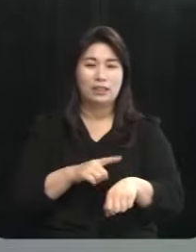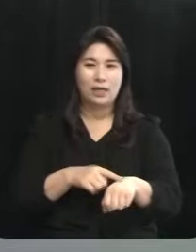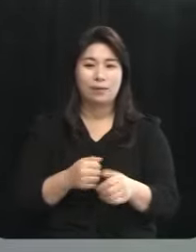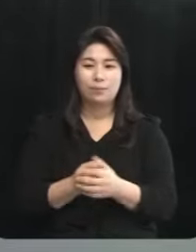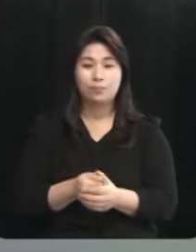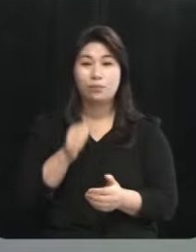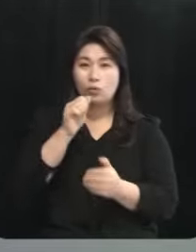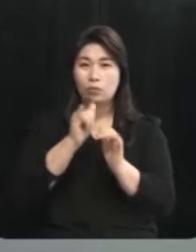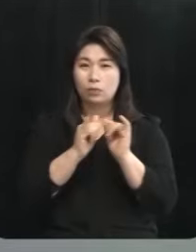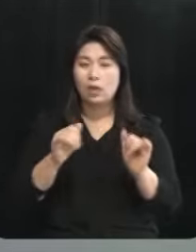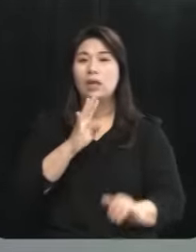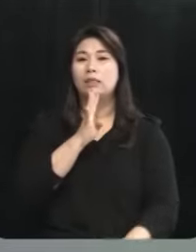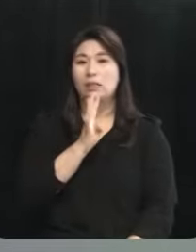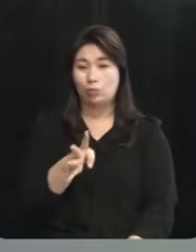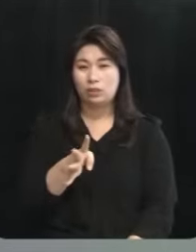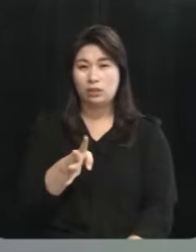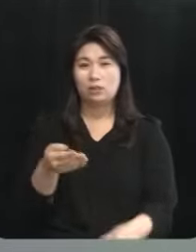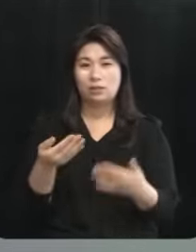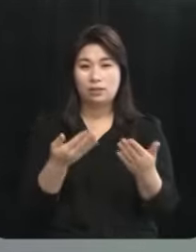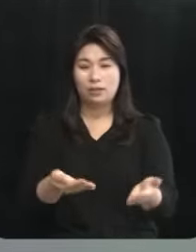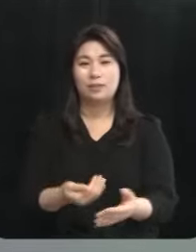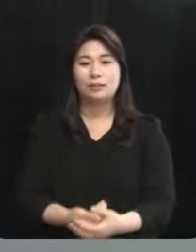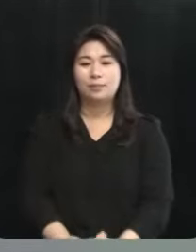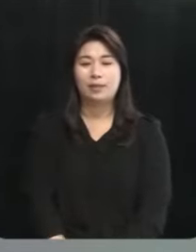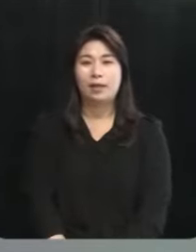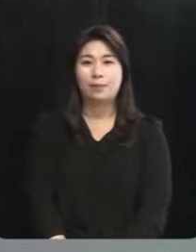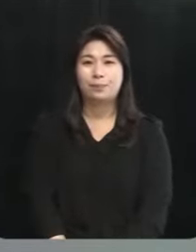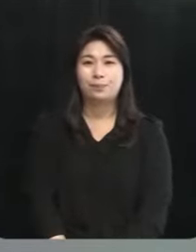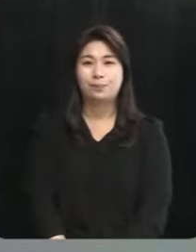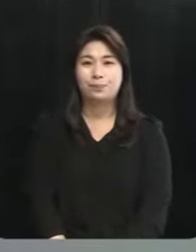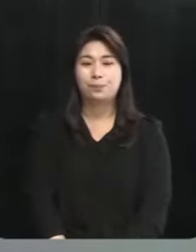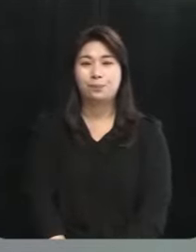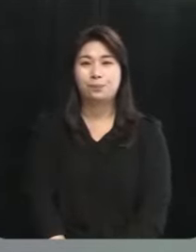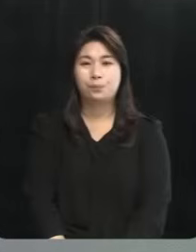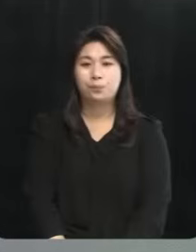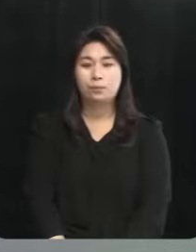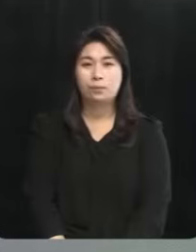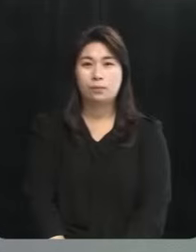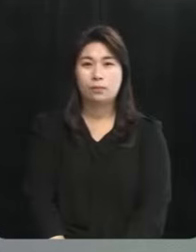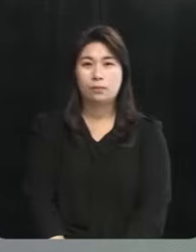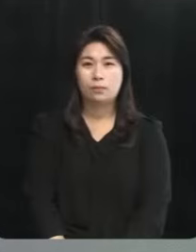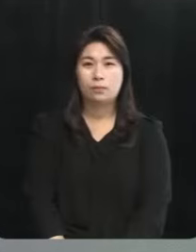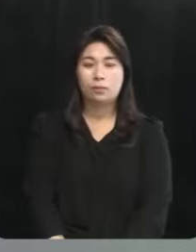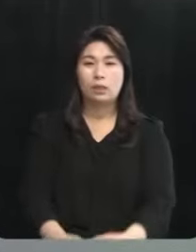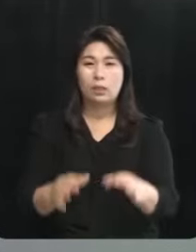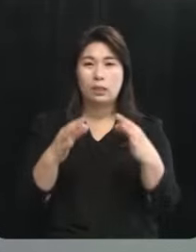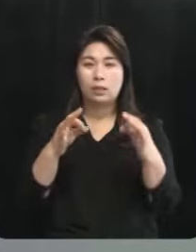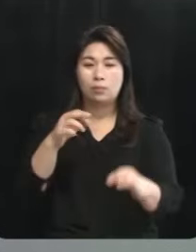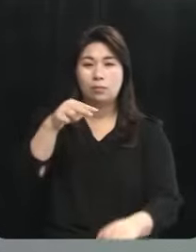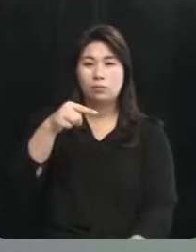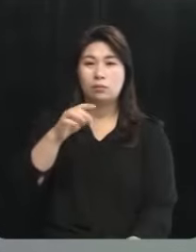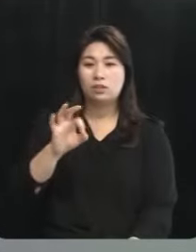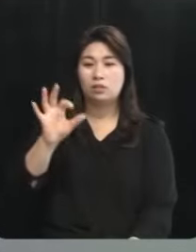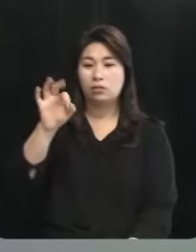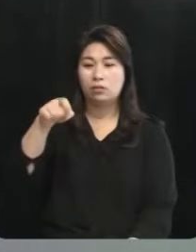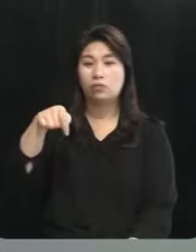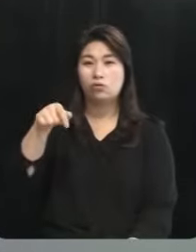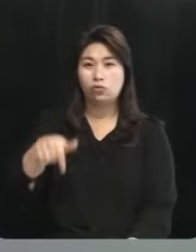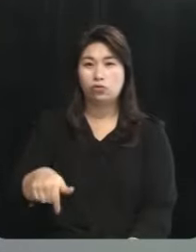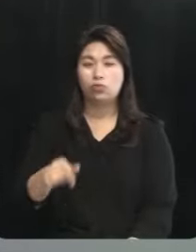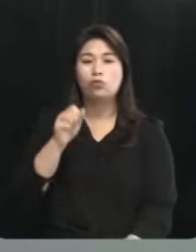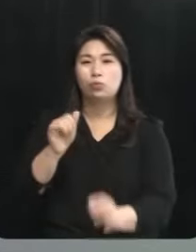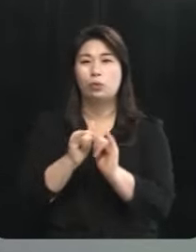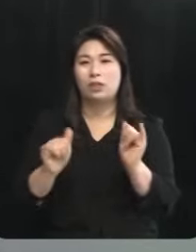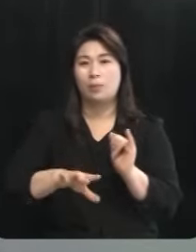후보별로 4분씩을 드리도록 하겠습니다 첫 번째 주도권 토론은 김승욱 후보 먼저 시작을 해주시기